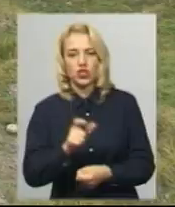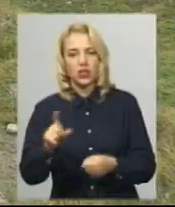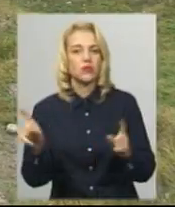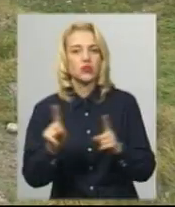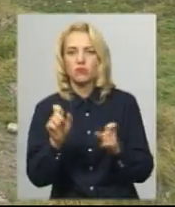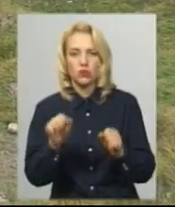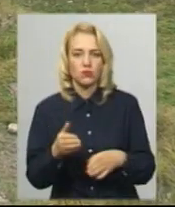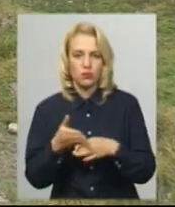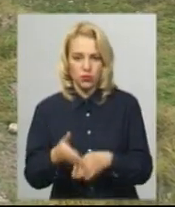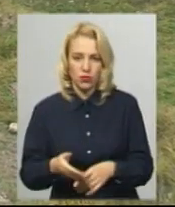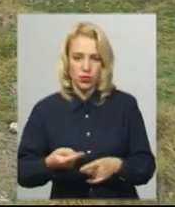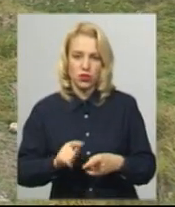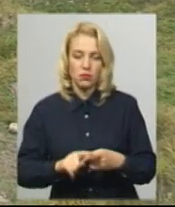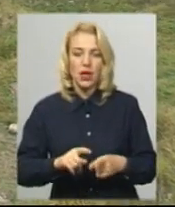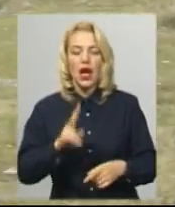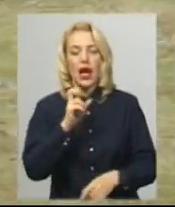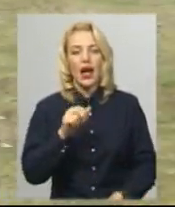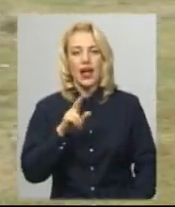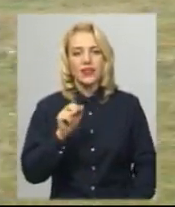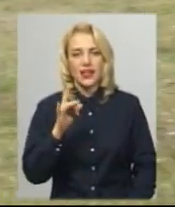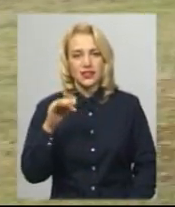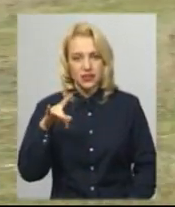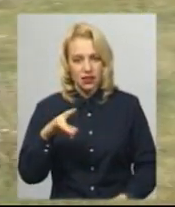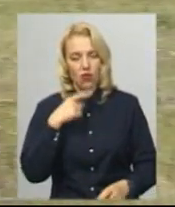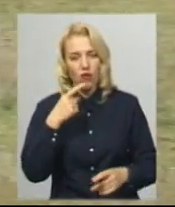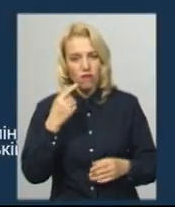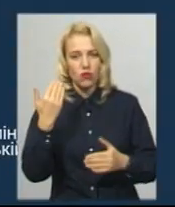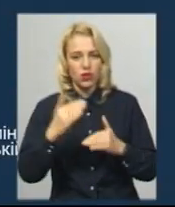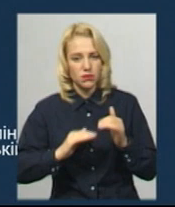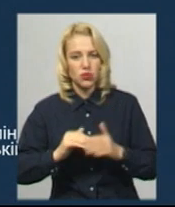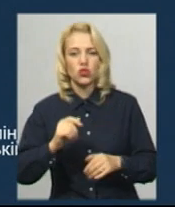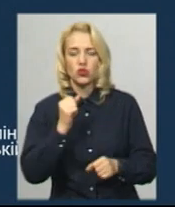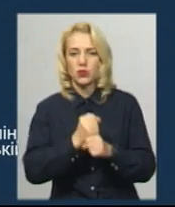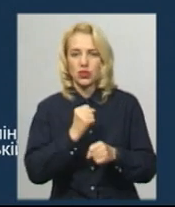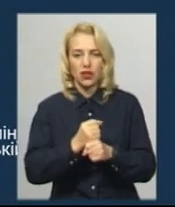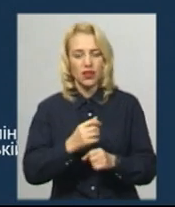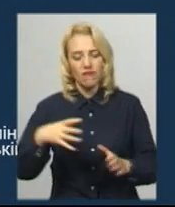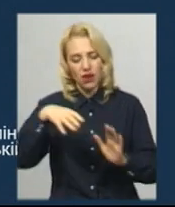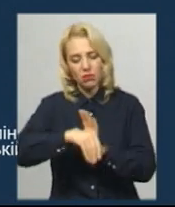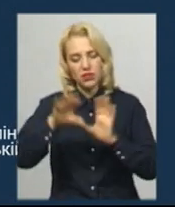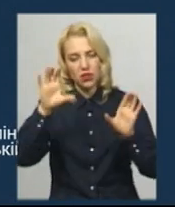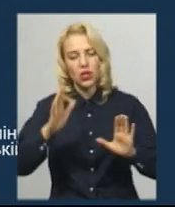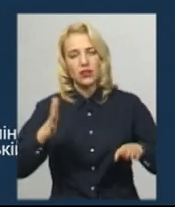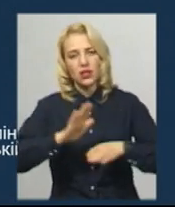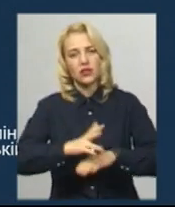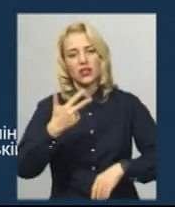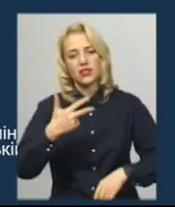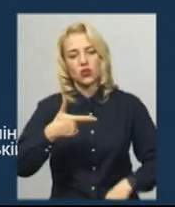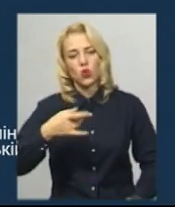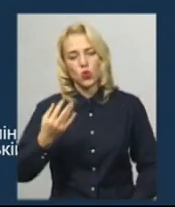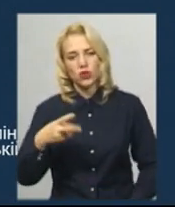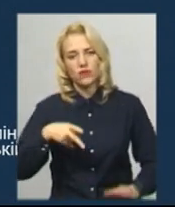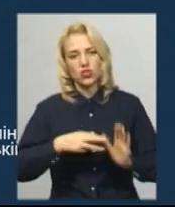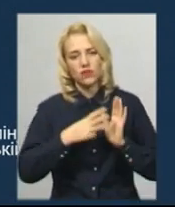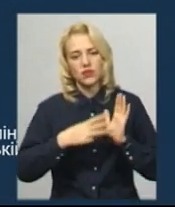зможемо. В обласному держгеокадастрі запевняють, діяли виключно у рамках закону. Наказом від 5 грудня 2018 року